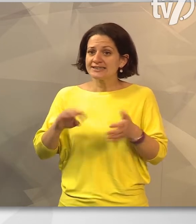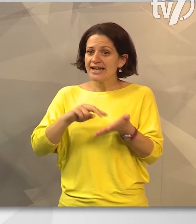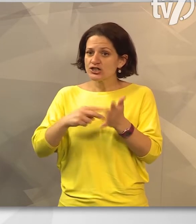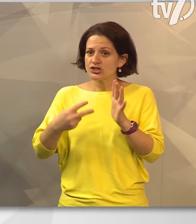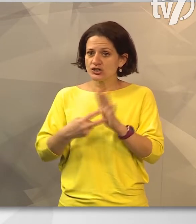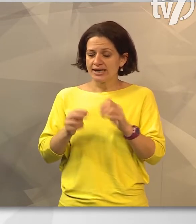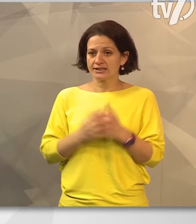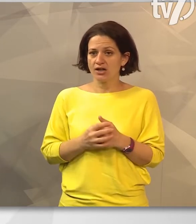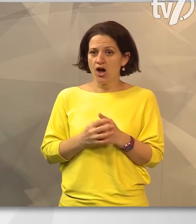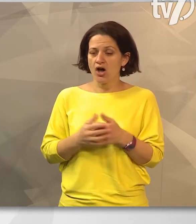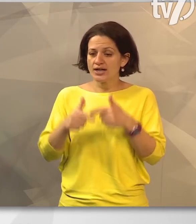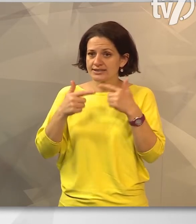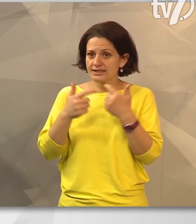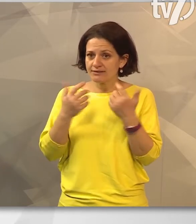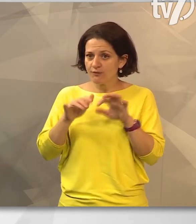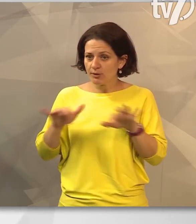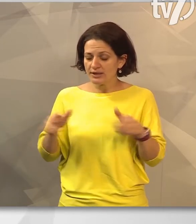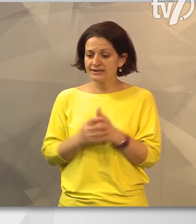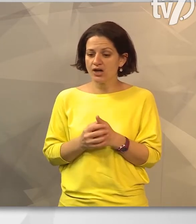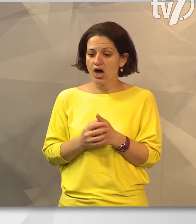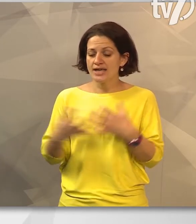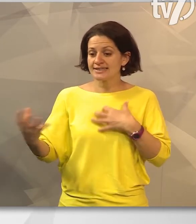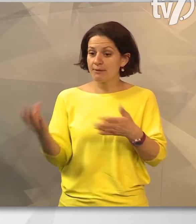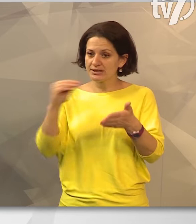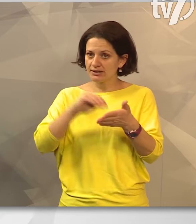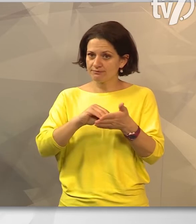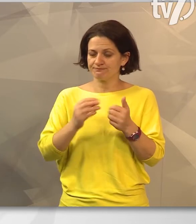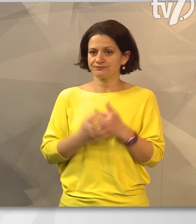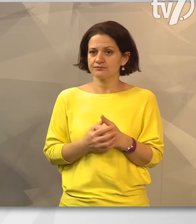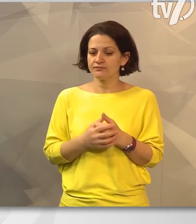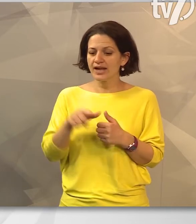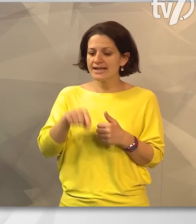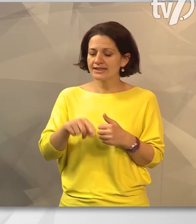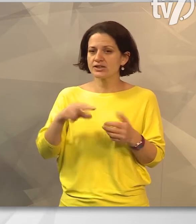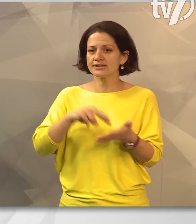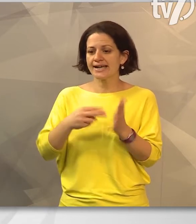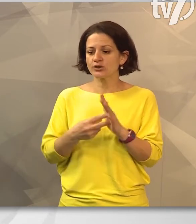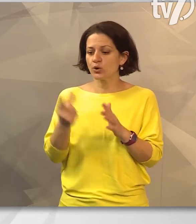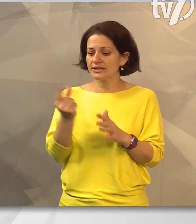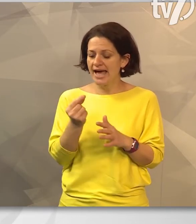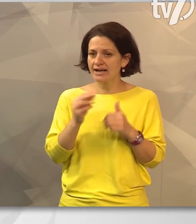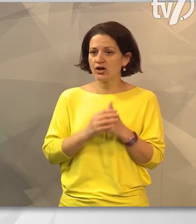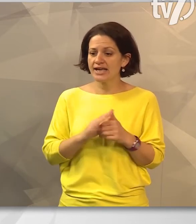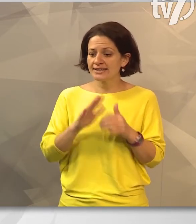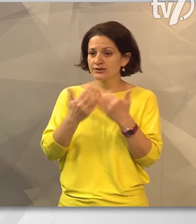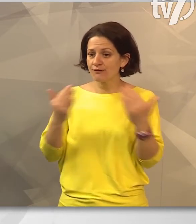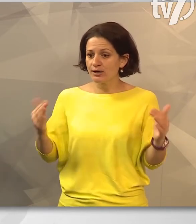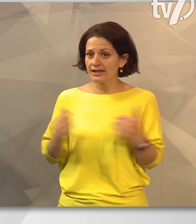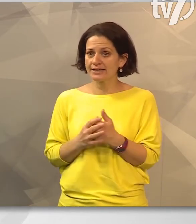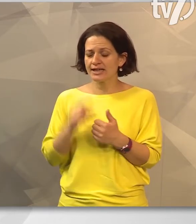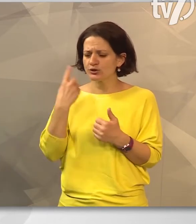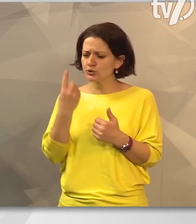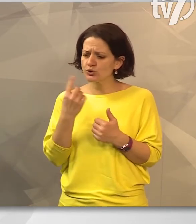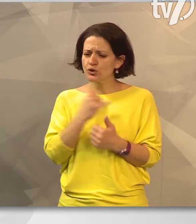technika, az informatika is szerepet kell, hogy játszom, hiszen ezekkel a technológiákkal, ezekkel a felületeken